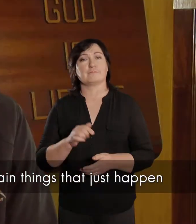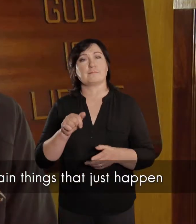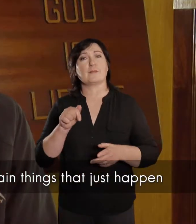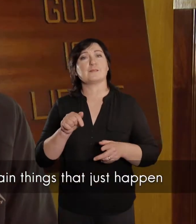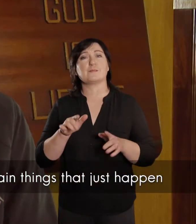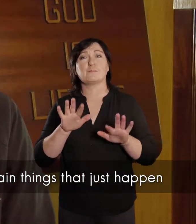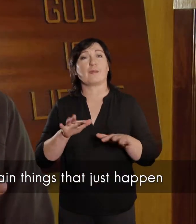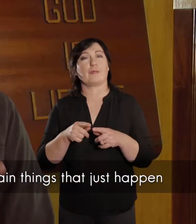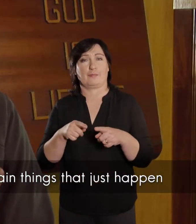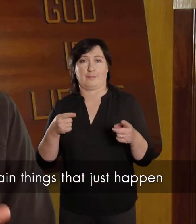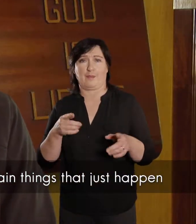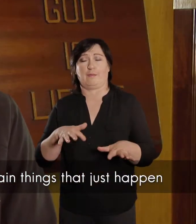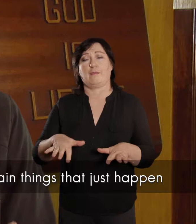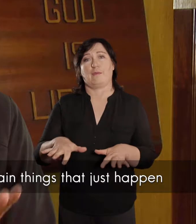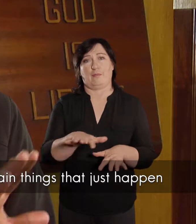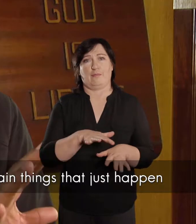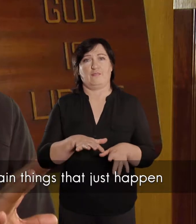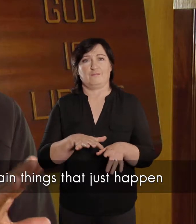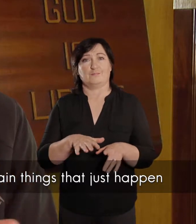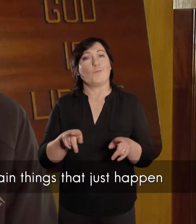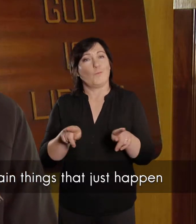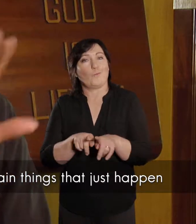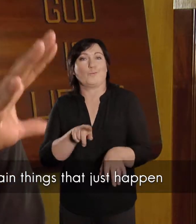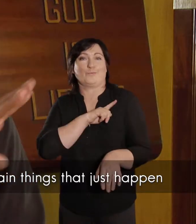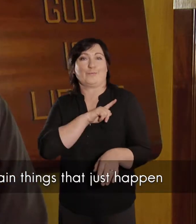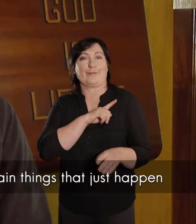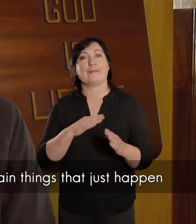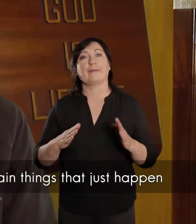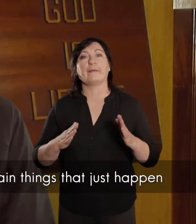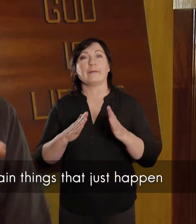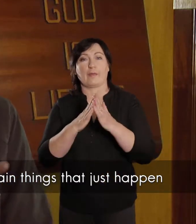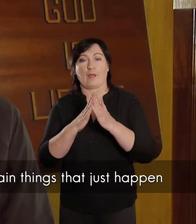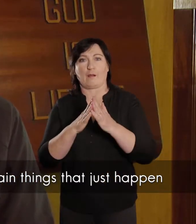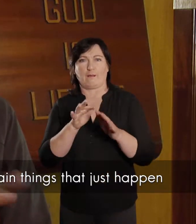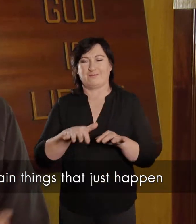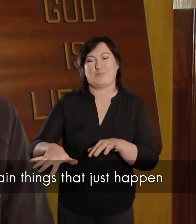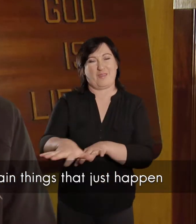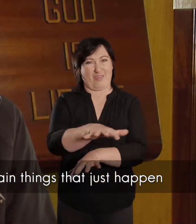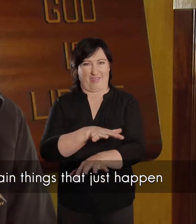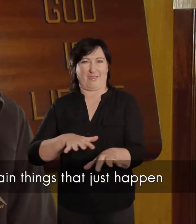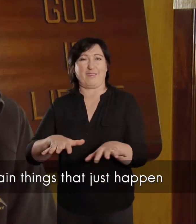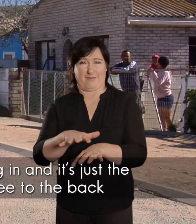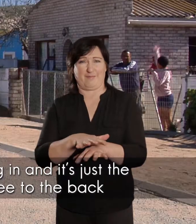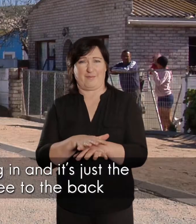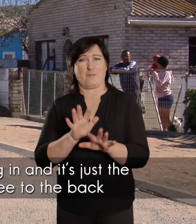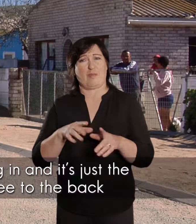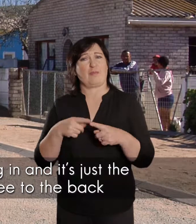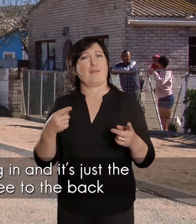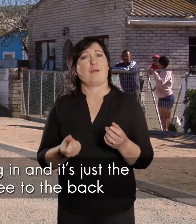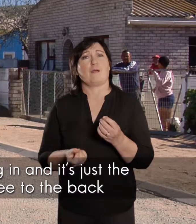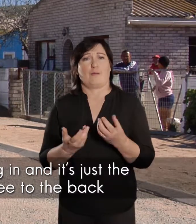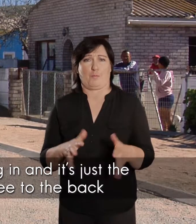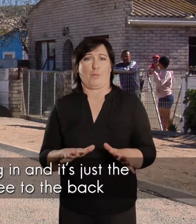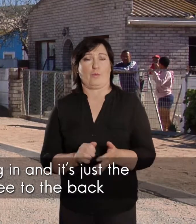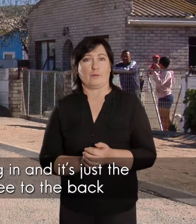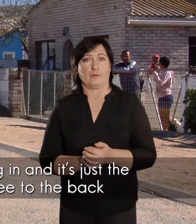as, as sekere klomp goed hier, wat, en om die kerk op soe plek gelees, is wat op jou ene net gebeur, jy sal